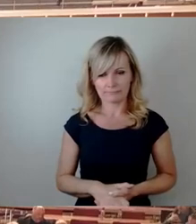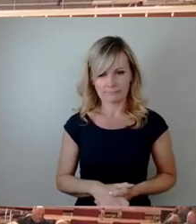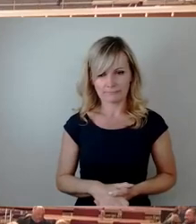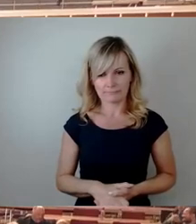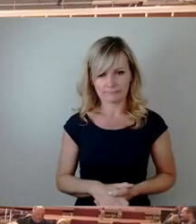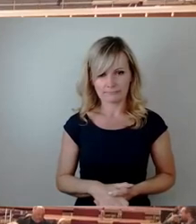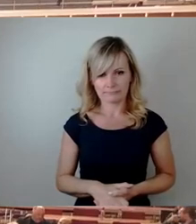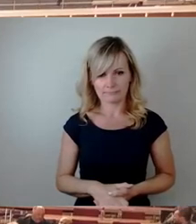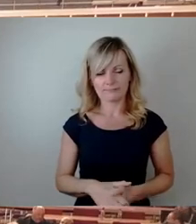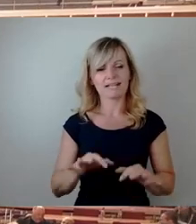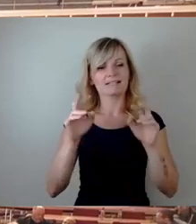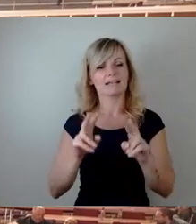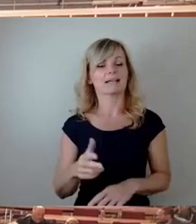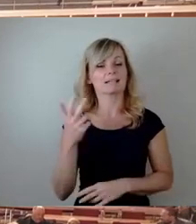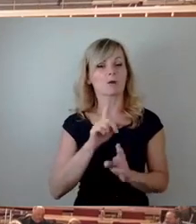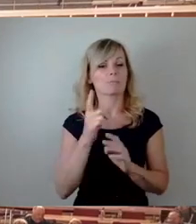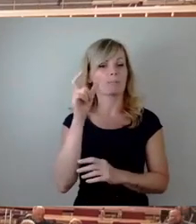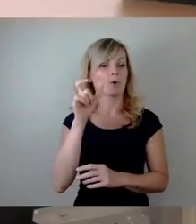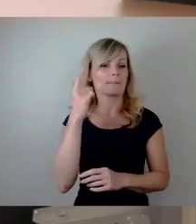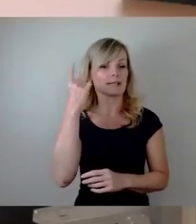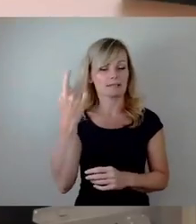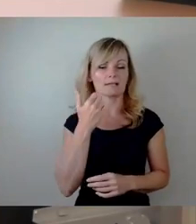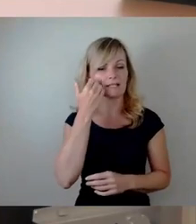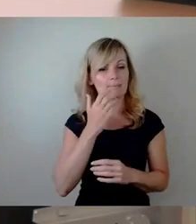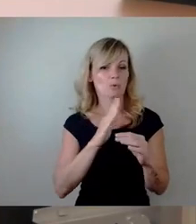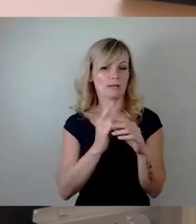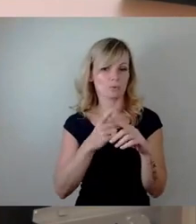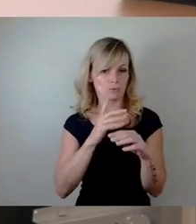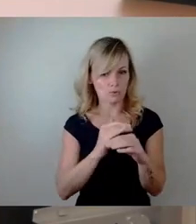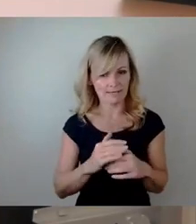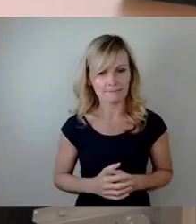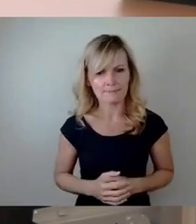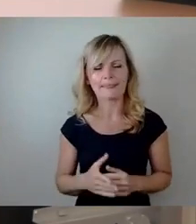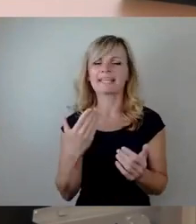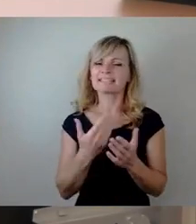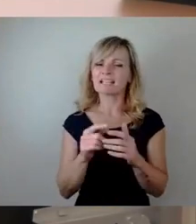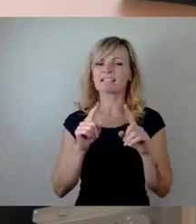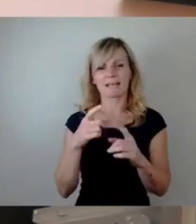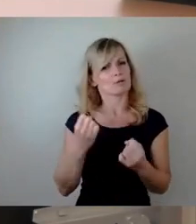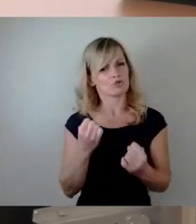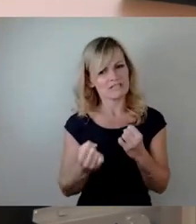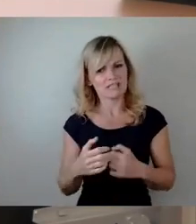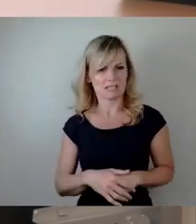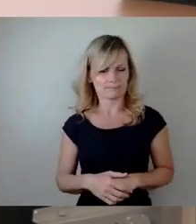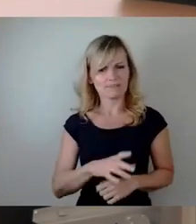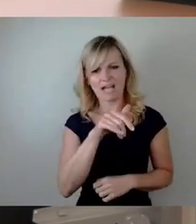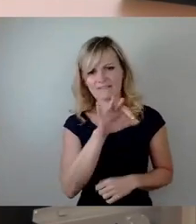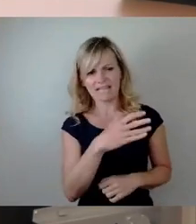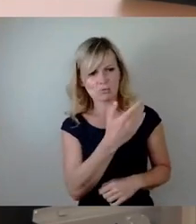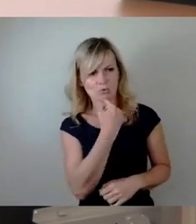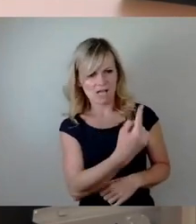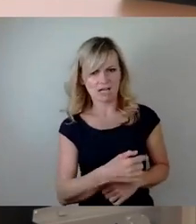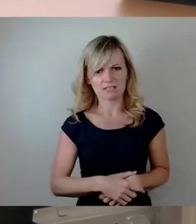Sehr geehrter Herr Oberbürgermeister, liebe Kolleginnen und Kollegen, das ist ein sehr schwieriges Thema, was die AfD hier aufgreift, weil es ist völlig